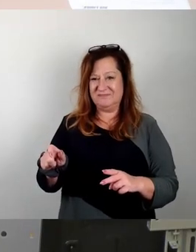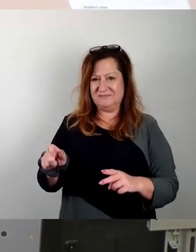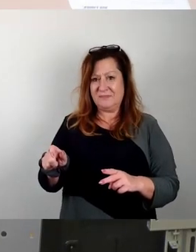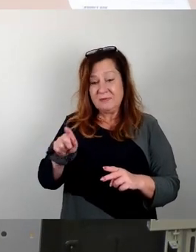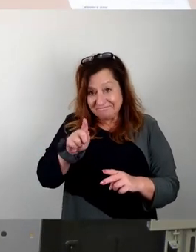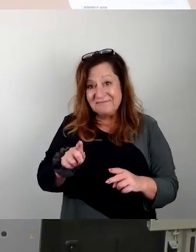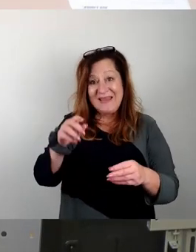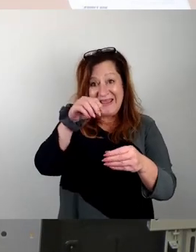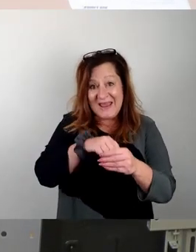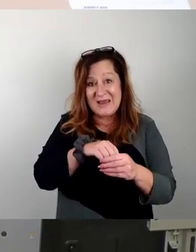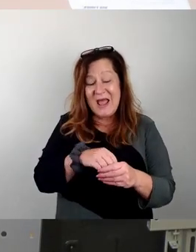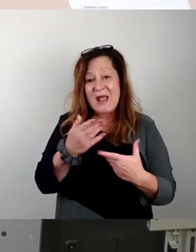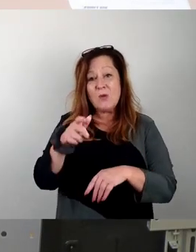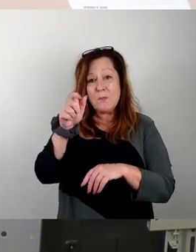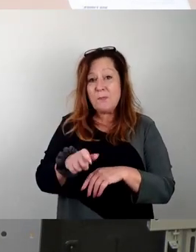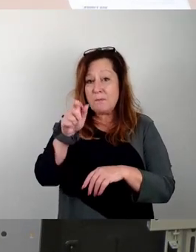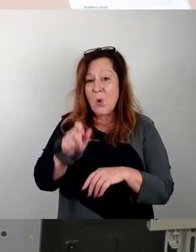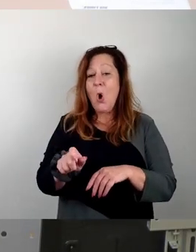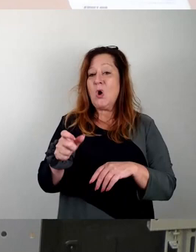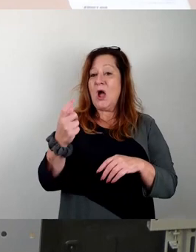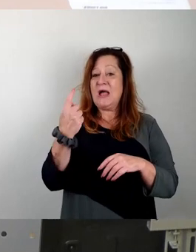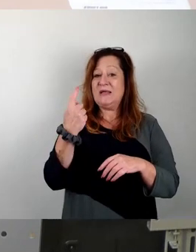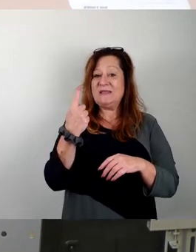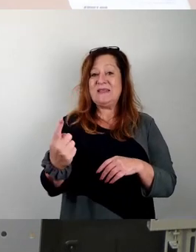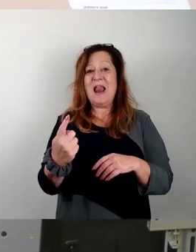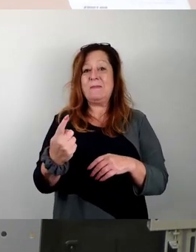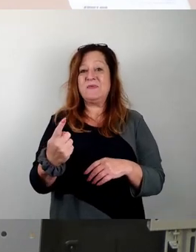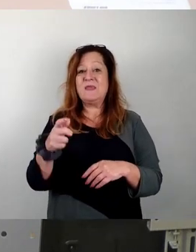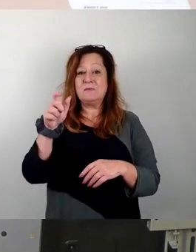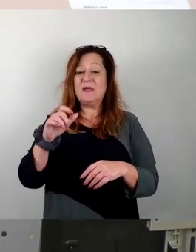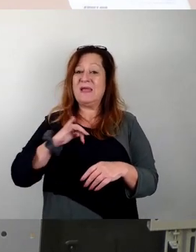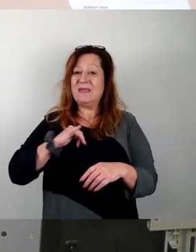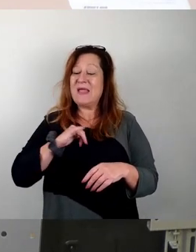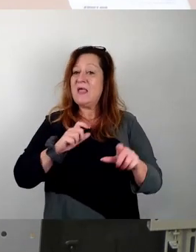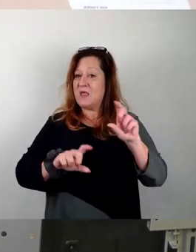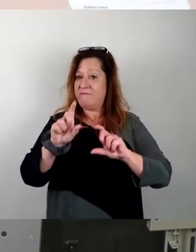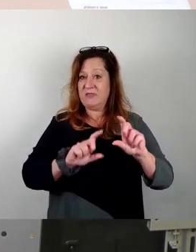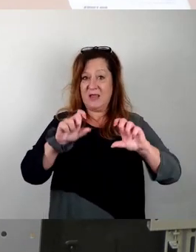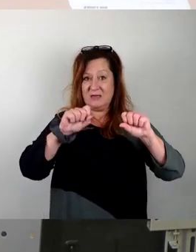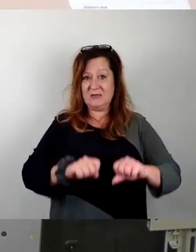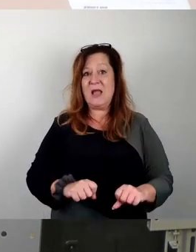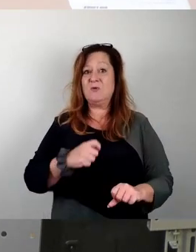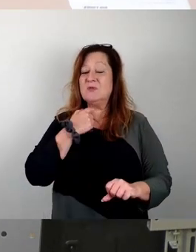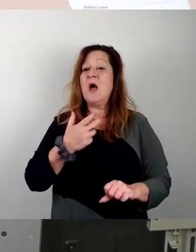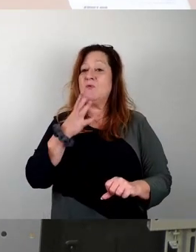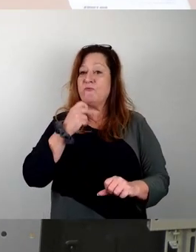dass die Bürger wirklich ihre Bürgerinteressen verteidigen und sagen, wir wollen ernst genommen werden.